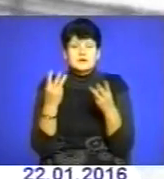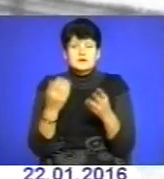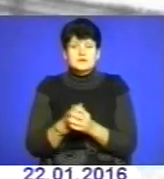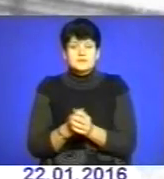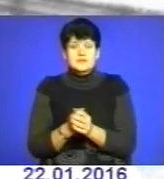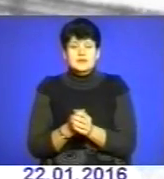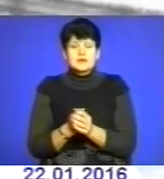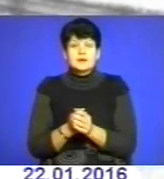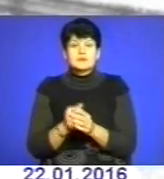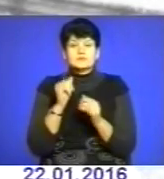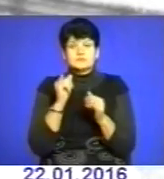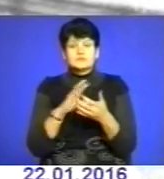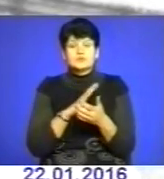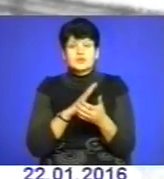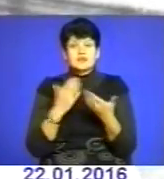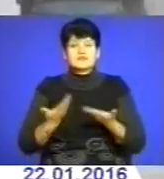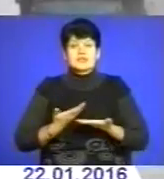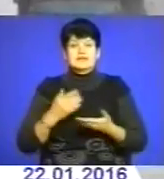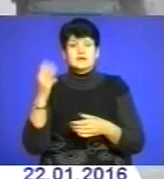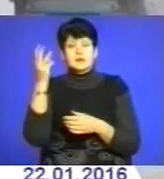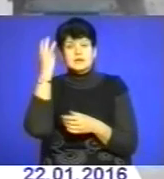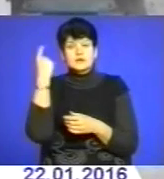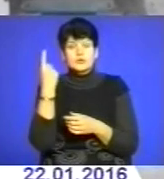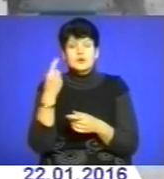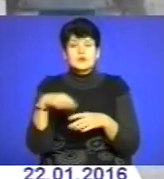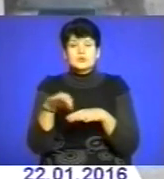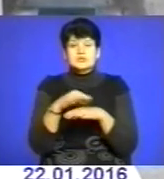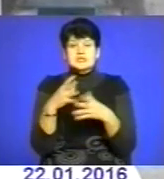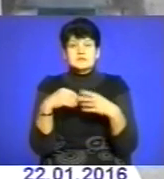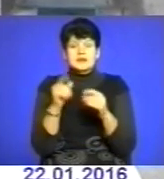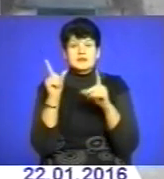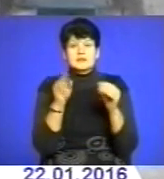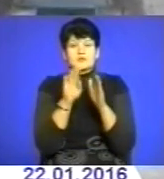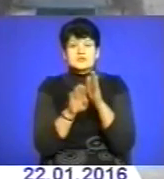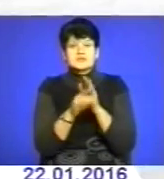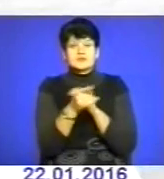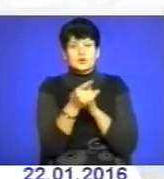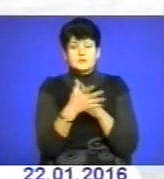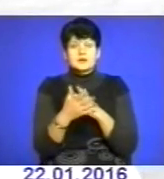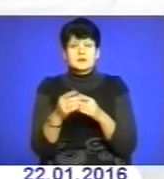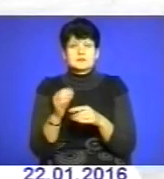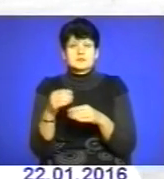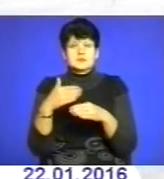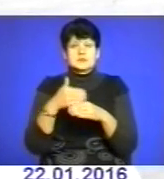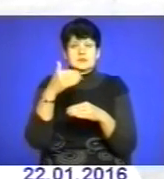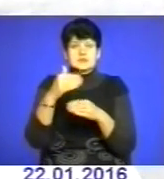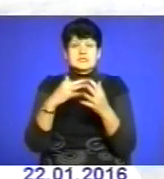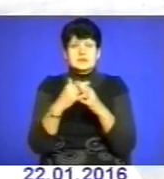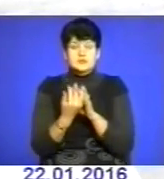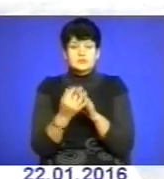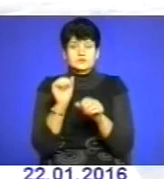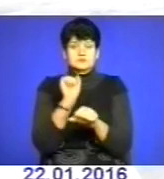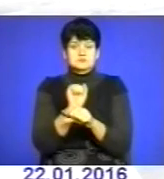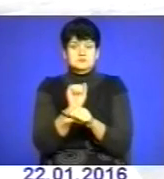Неприємність підкала і жителів Хмельниччини. Подруча їхала з Волочицька до Тернополя. За межами села авто зупинилося. Спроби завести